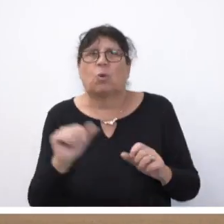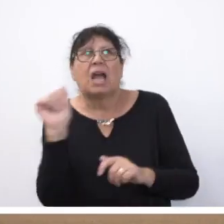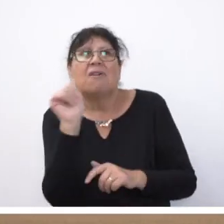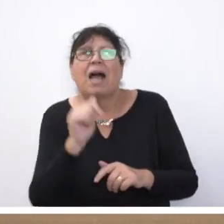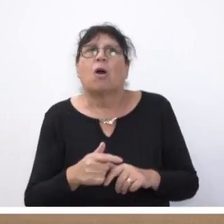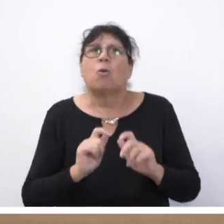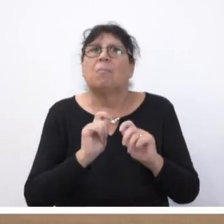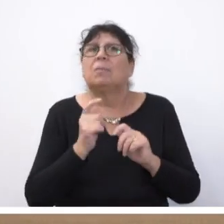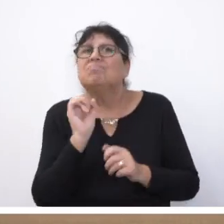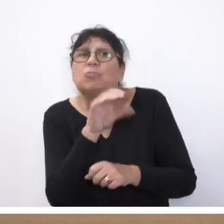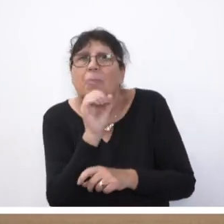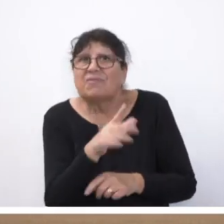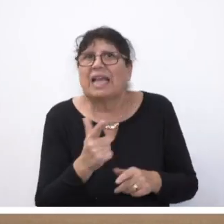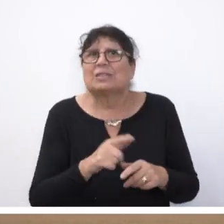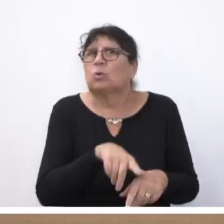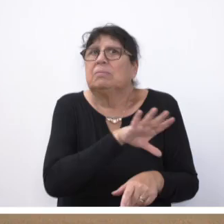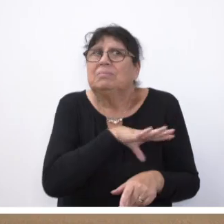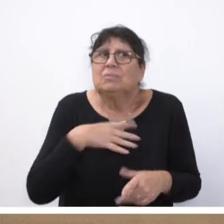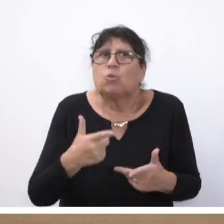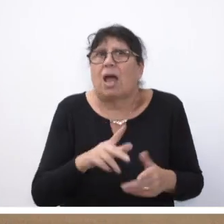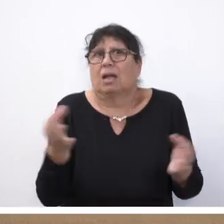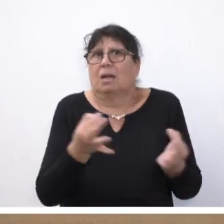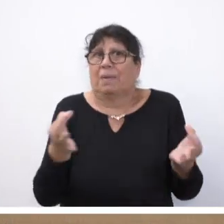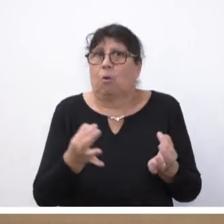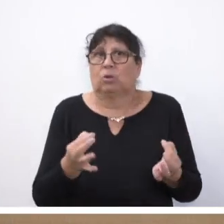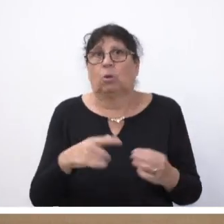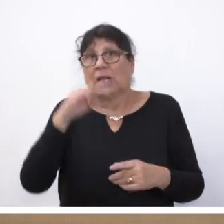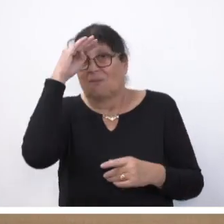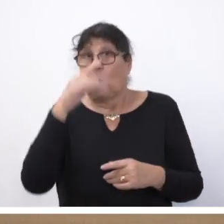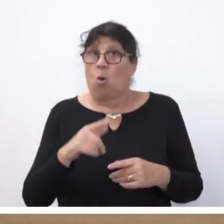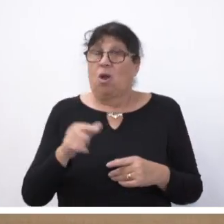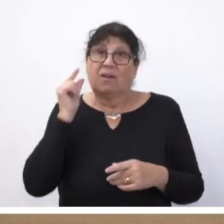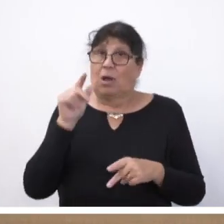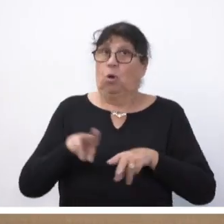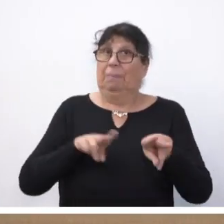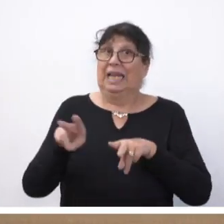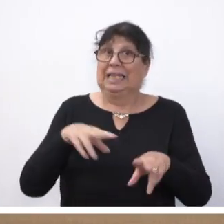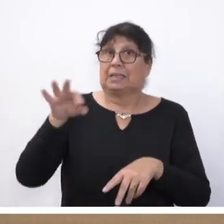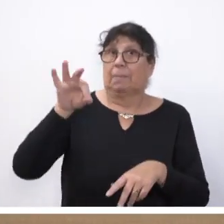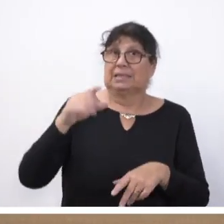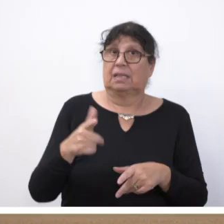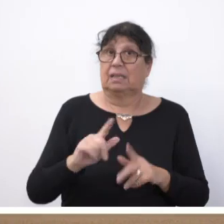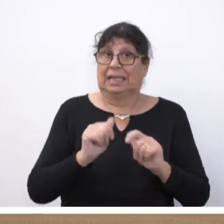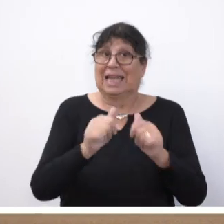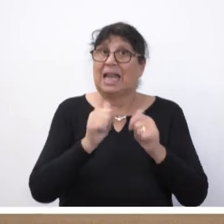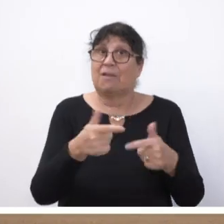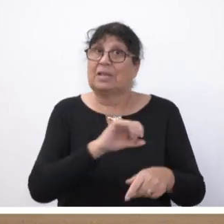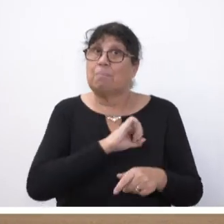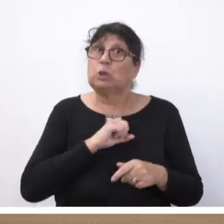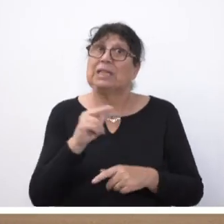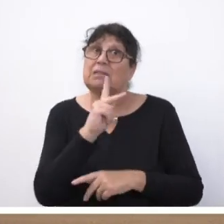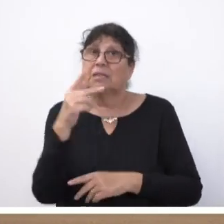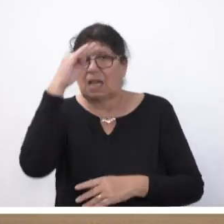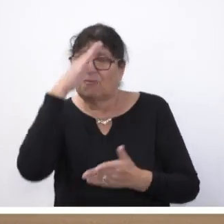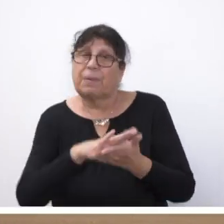Hilfsgärder nicht schneller und gezielter an? Und wo, frage ich Sie, Frau Ministerpräsidentin, sind die versprochenen Hilfen des Bundeskanzlers?